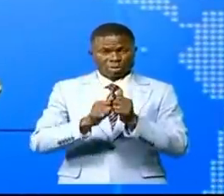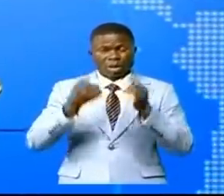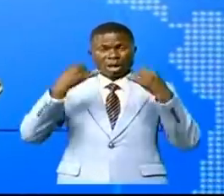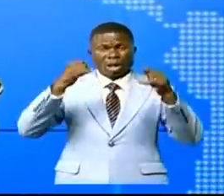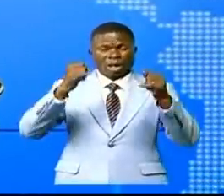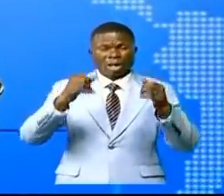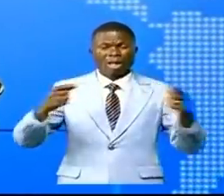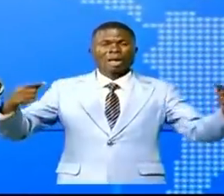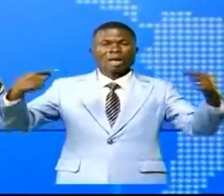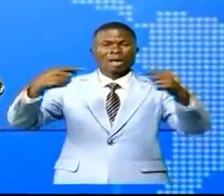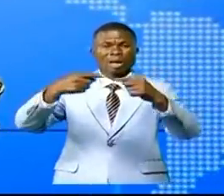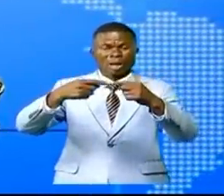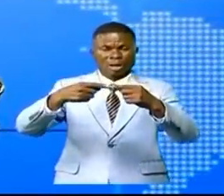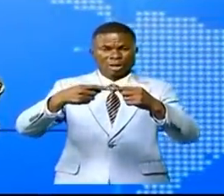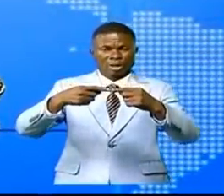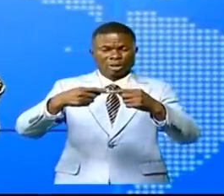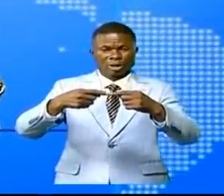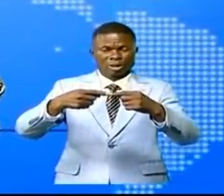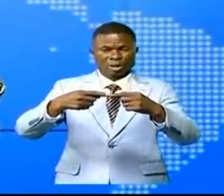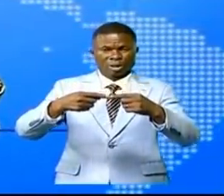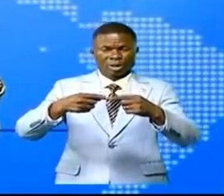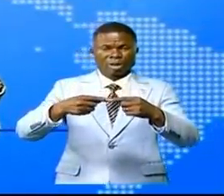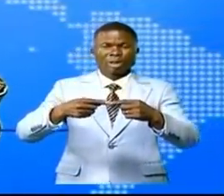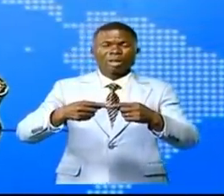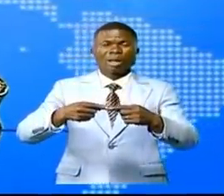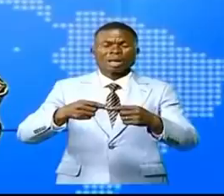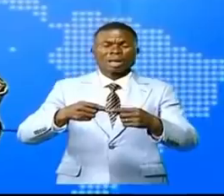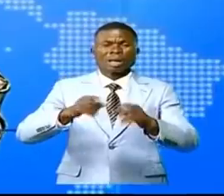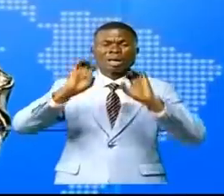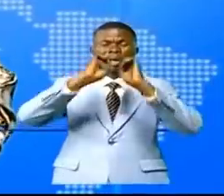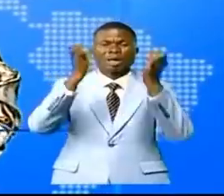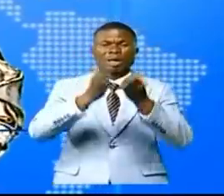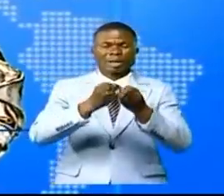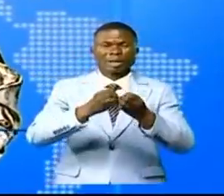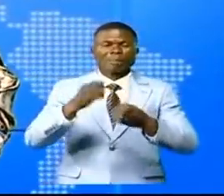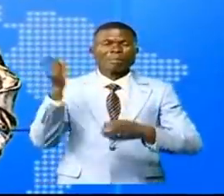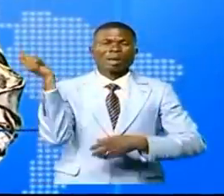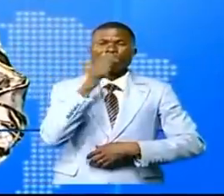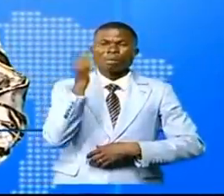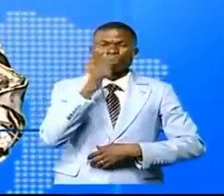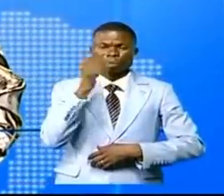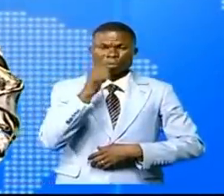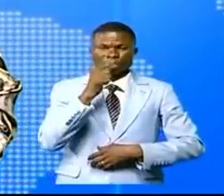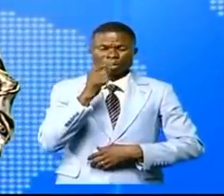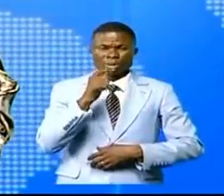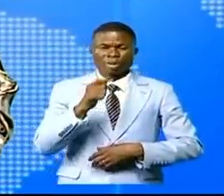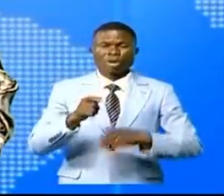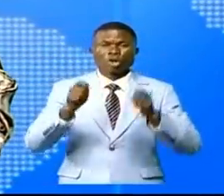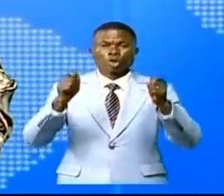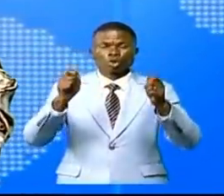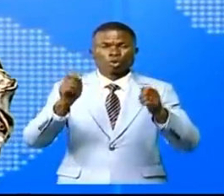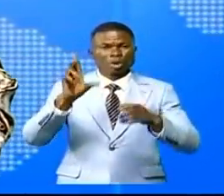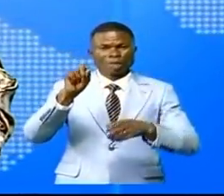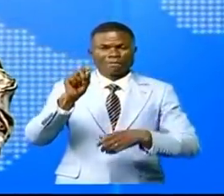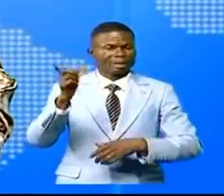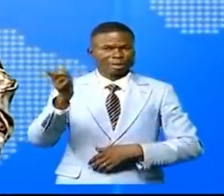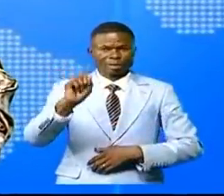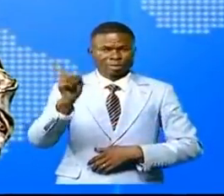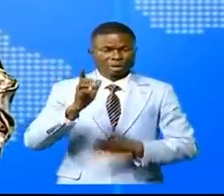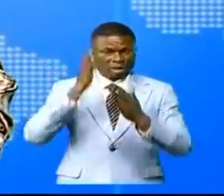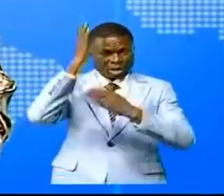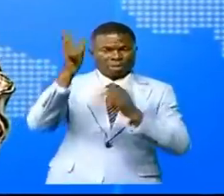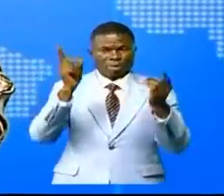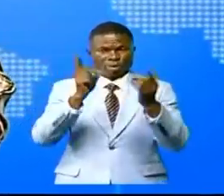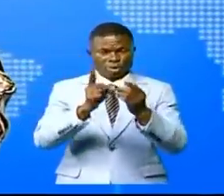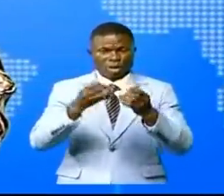mat qui va opposer Rajad Casablonga et Sétif l'édition de 20h n'aura pas lieu le prochain rendez-vous